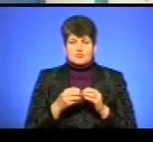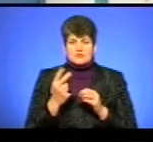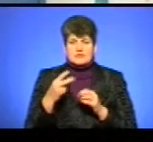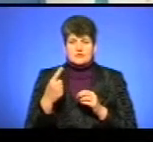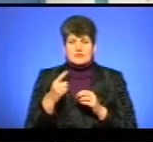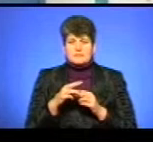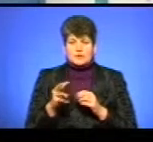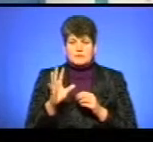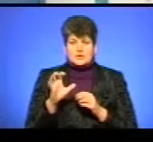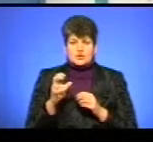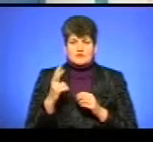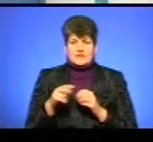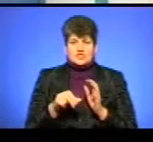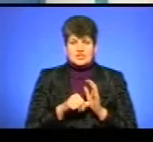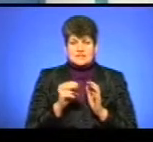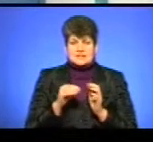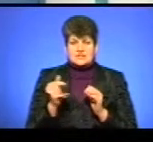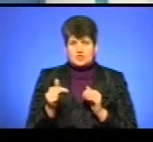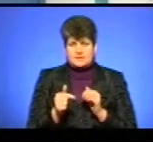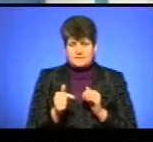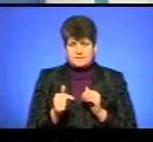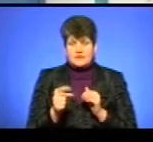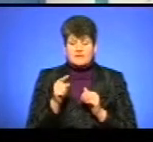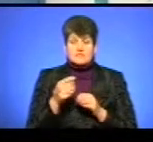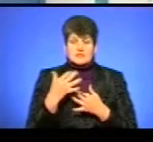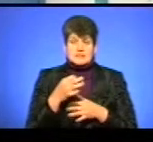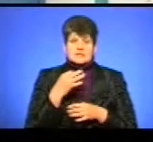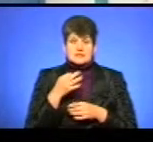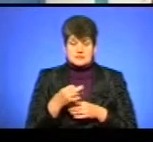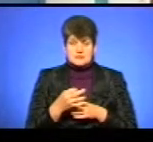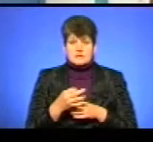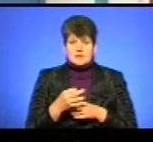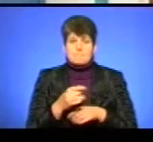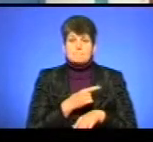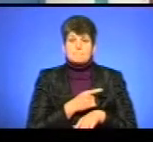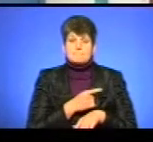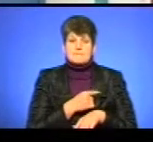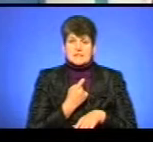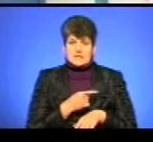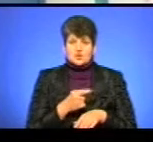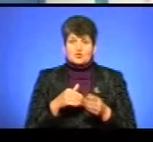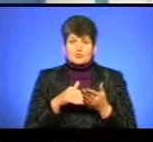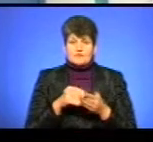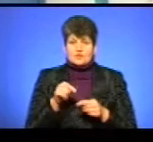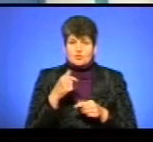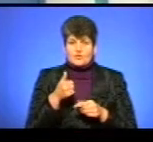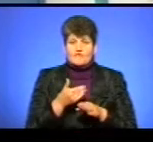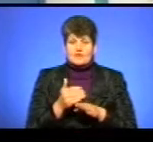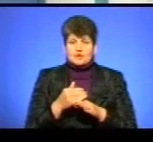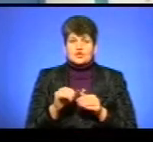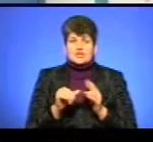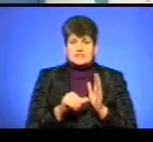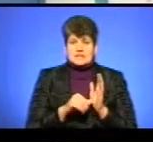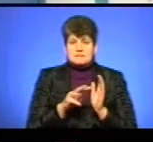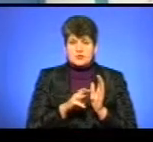мільйон 526 тисяч гривень. Як ви зазначили, звичайно, що медичною субвенцією цього року виділено 16